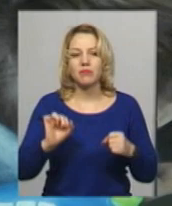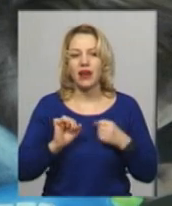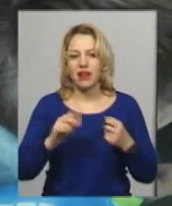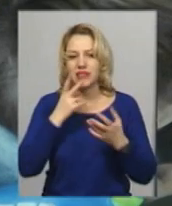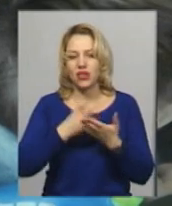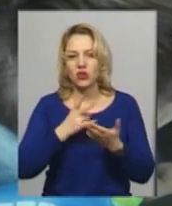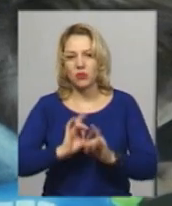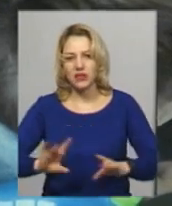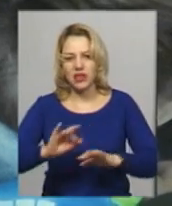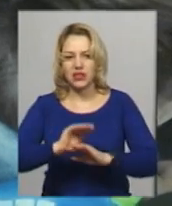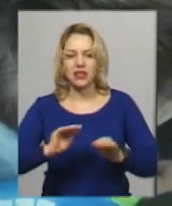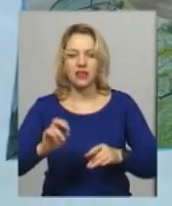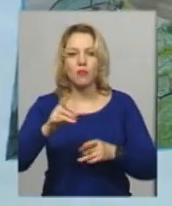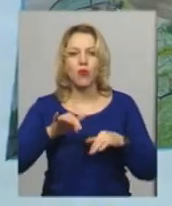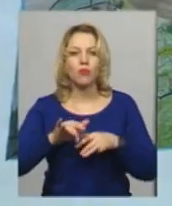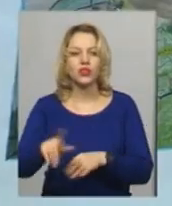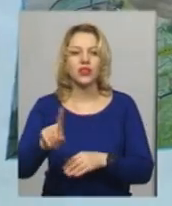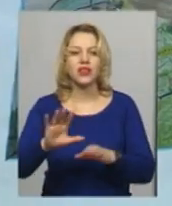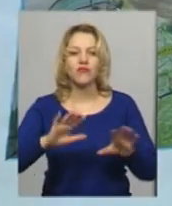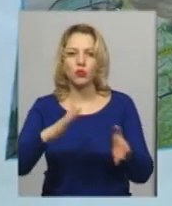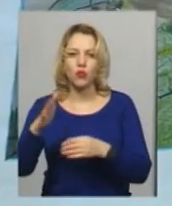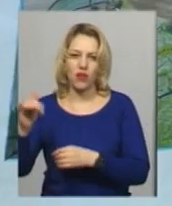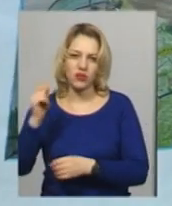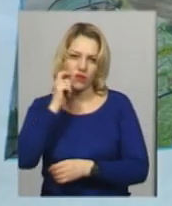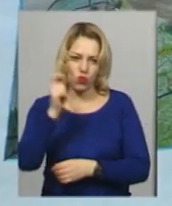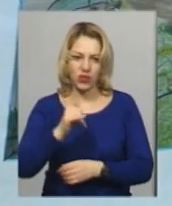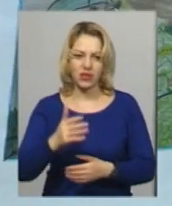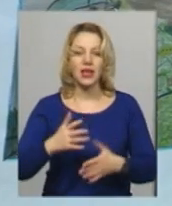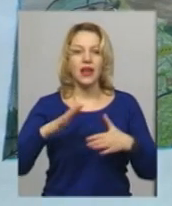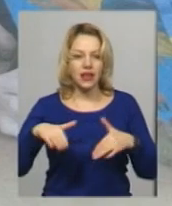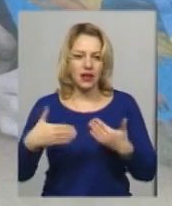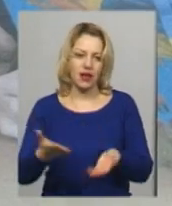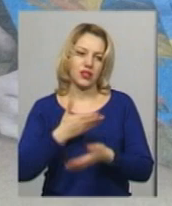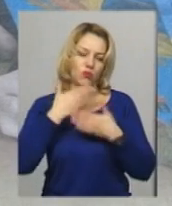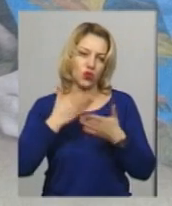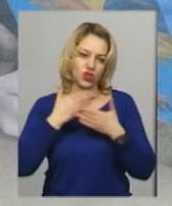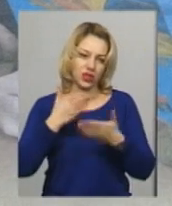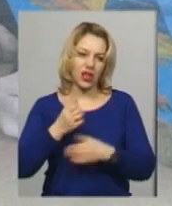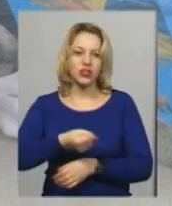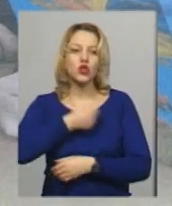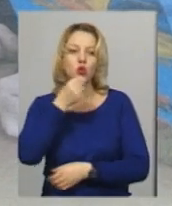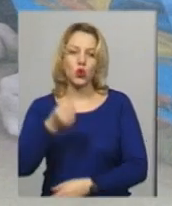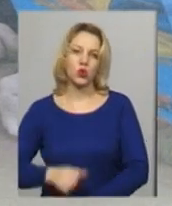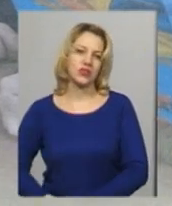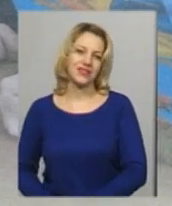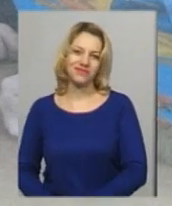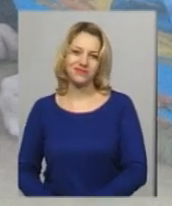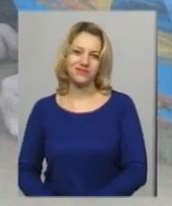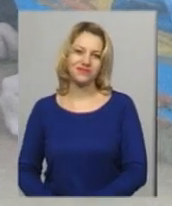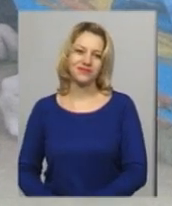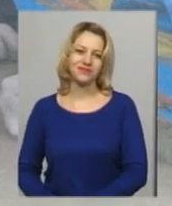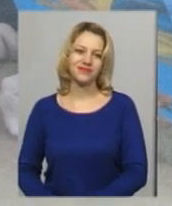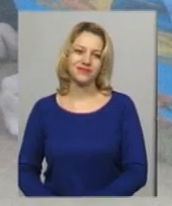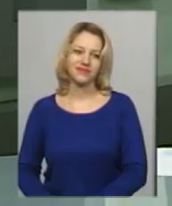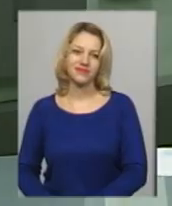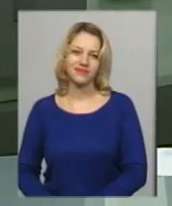формі розповідати дітям про ті події, що відбуваються в Україні, та радить її прочитати й дорослим. Леся Боровець, Дем'ян Цагольник, новини Поділяцентр.